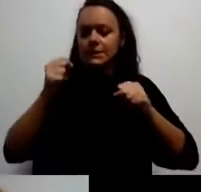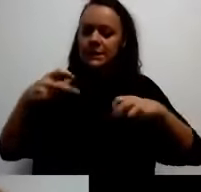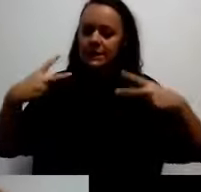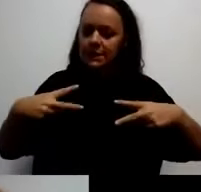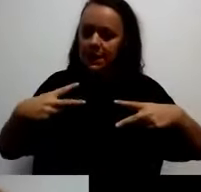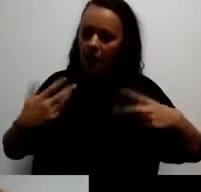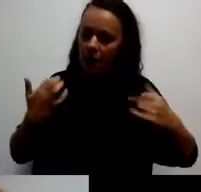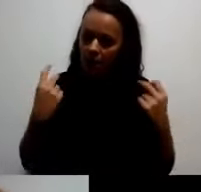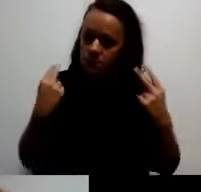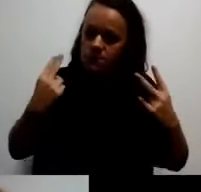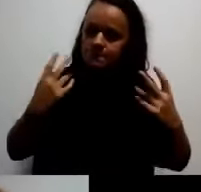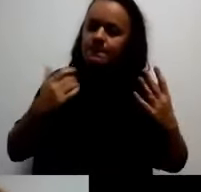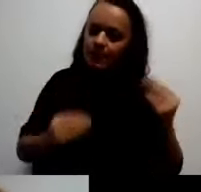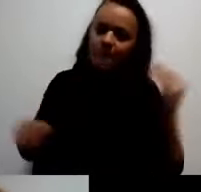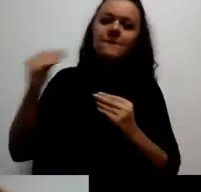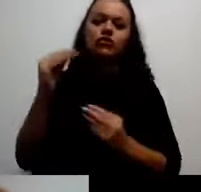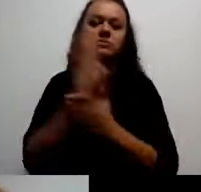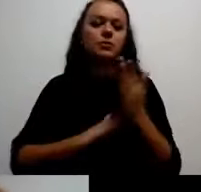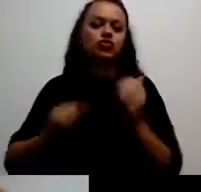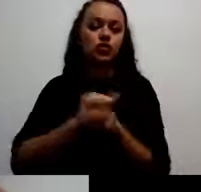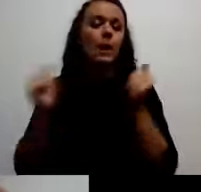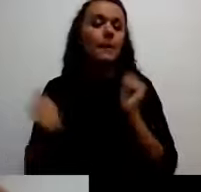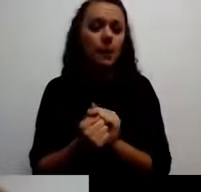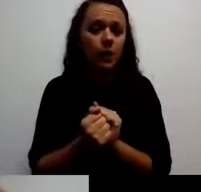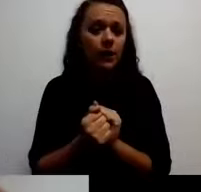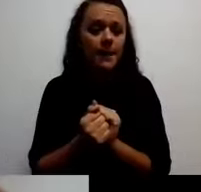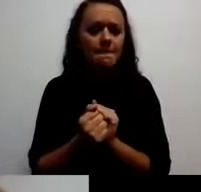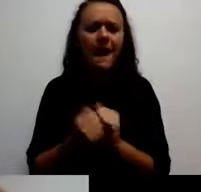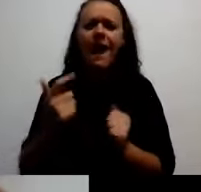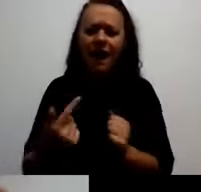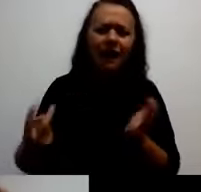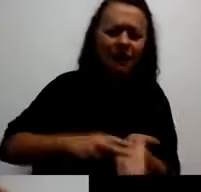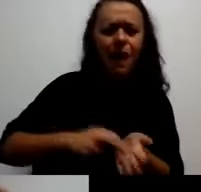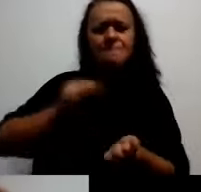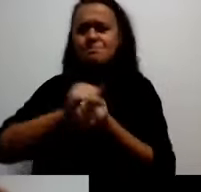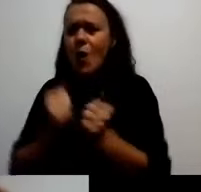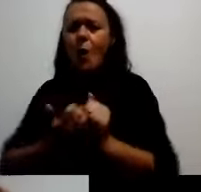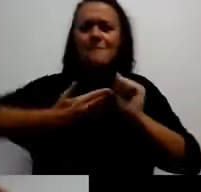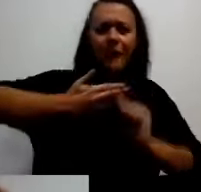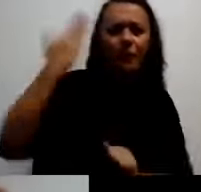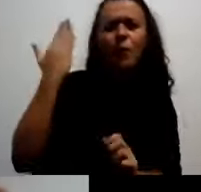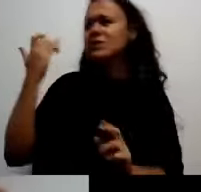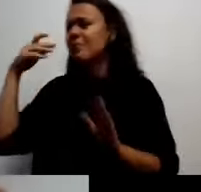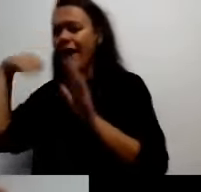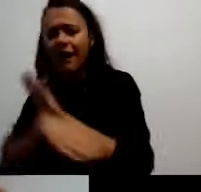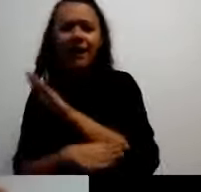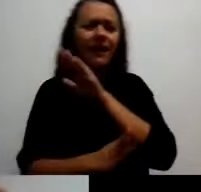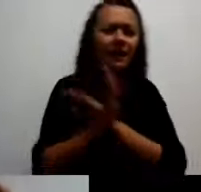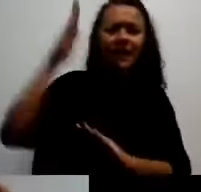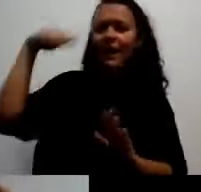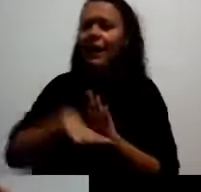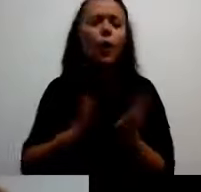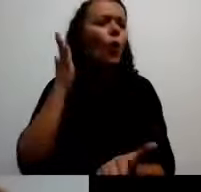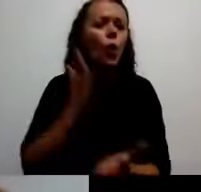najsnažnije da se boriš. Ostaješ, padaš, ponovno ostaješ i ideš napred.